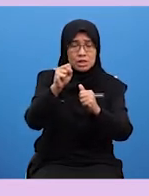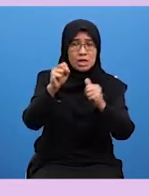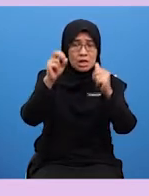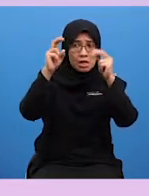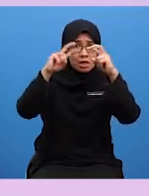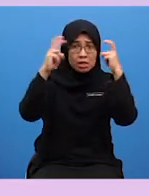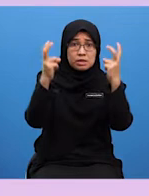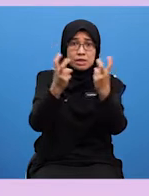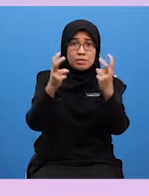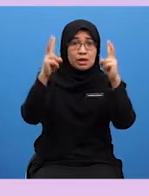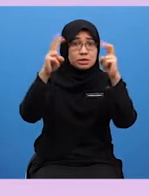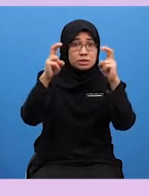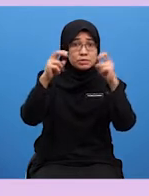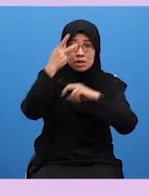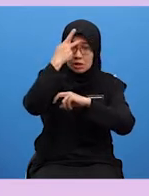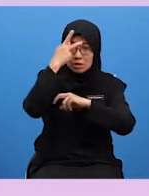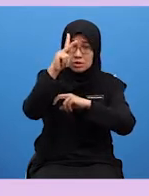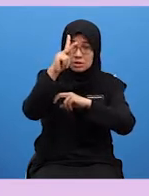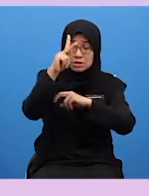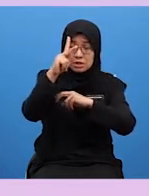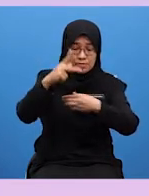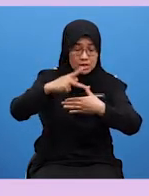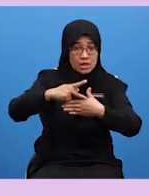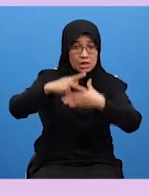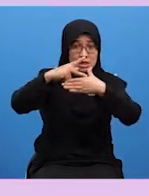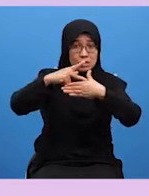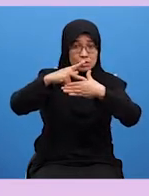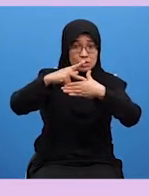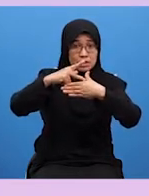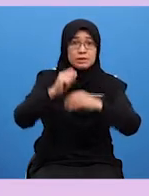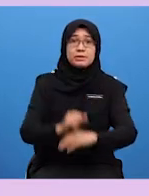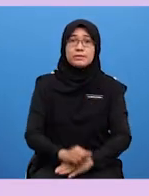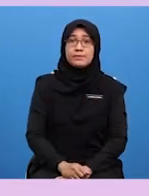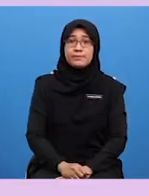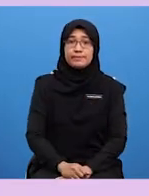konsep, kandungan dalam sebuah rekaan yang akan dihasilkan